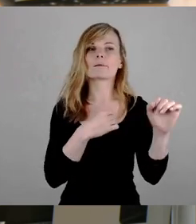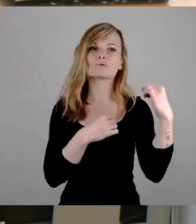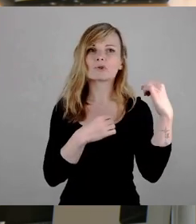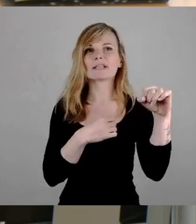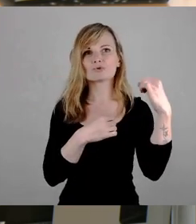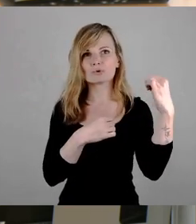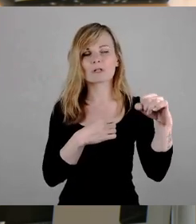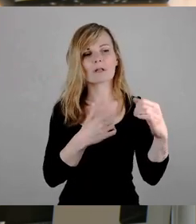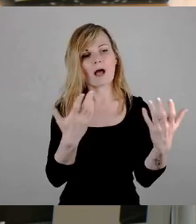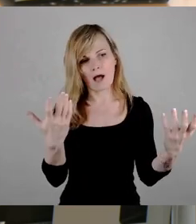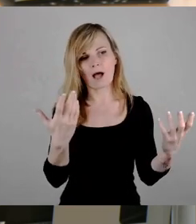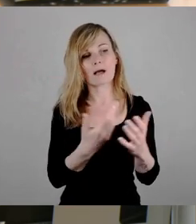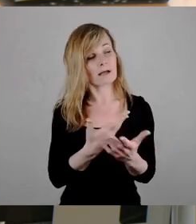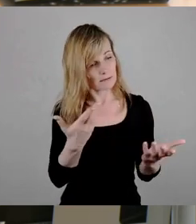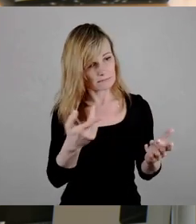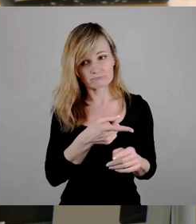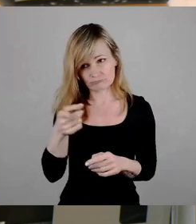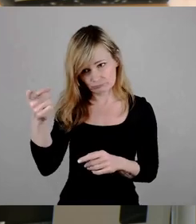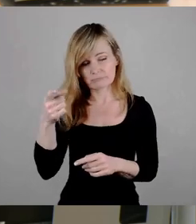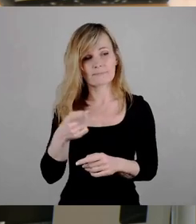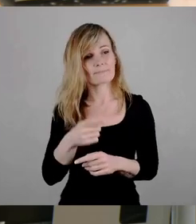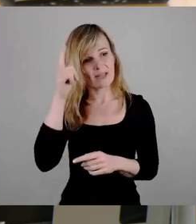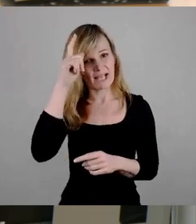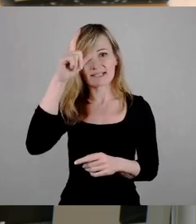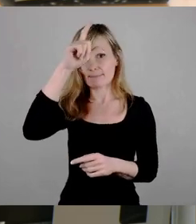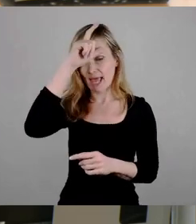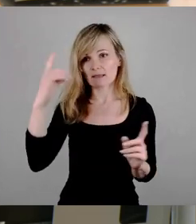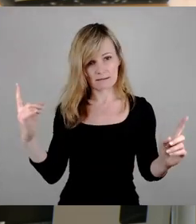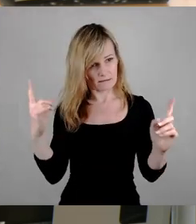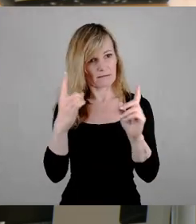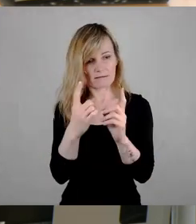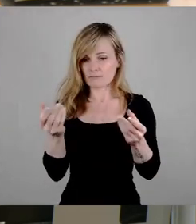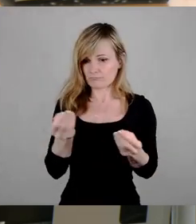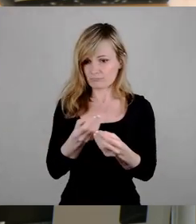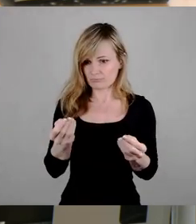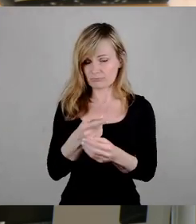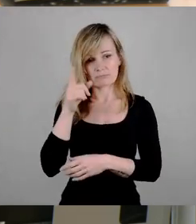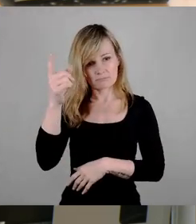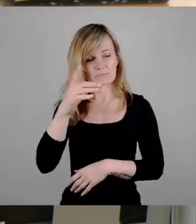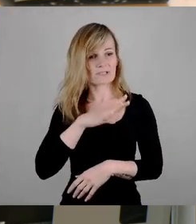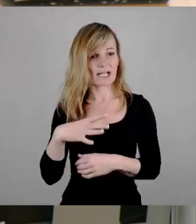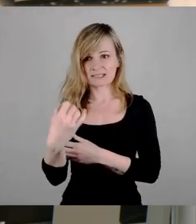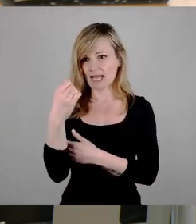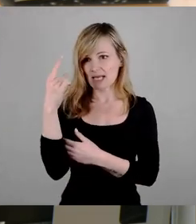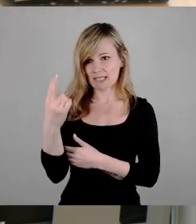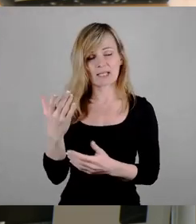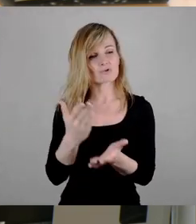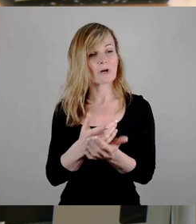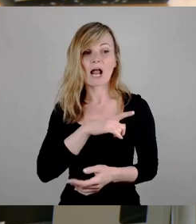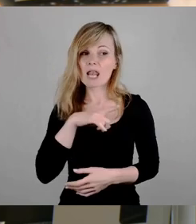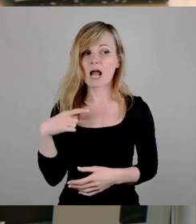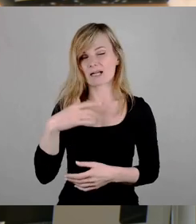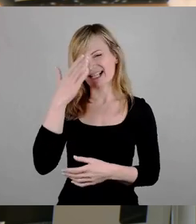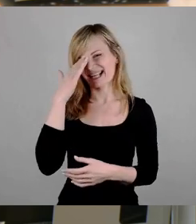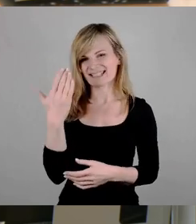Experten bei der Sachsenenergie, die ja nun schon lange mit der Sache befasst sind,